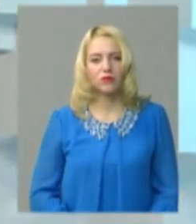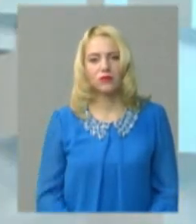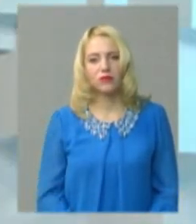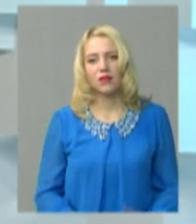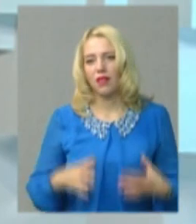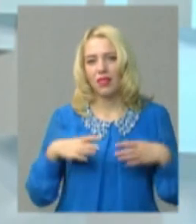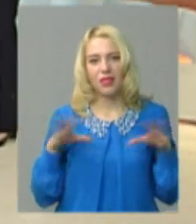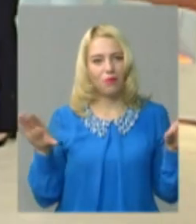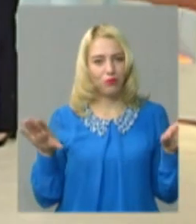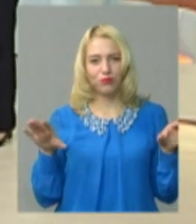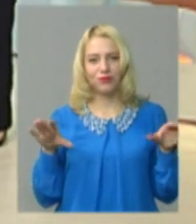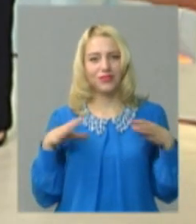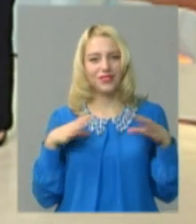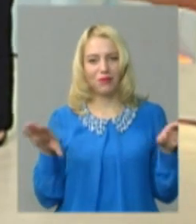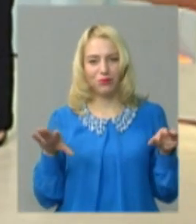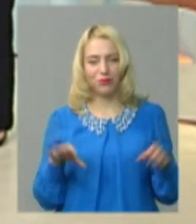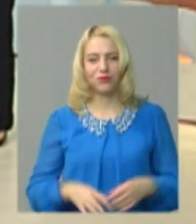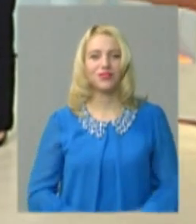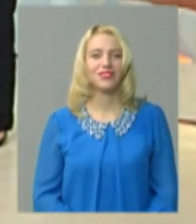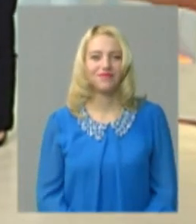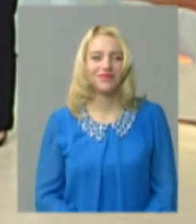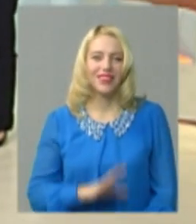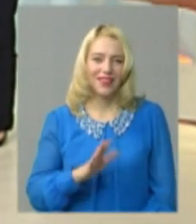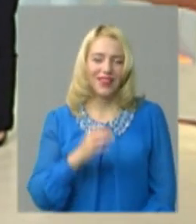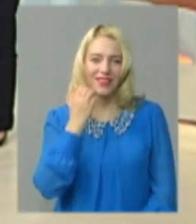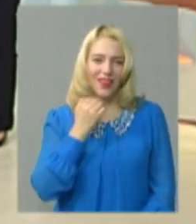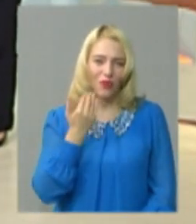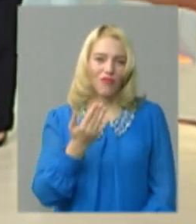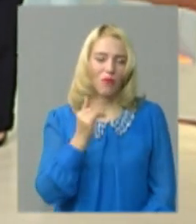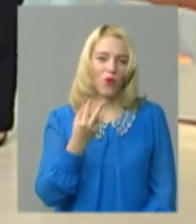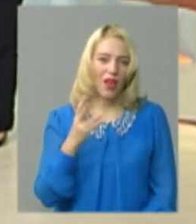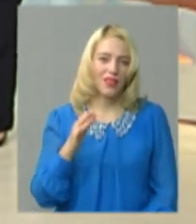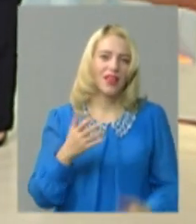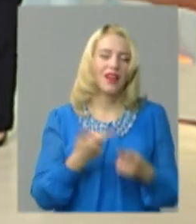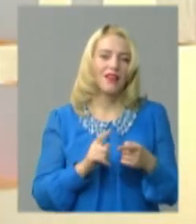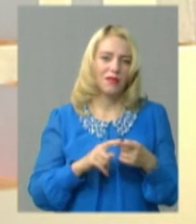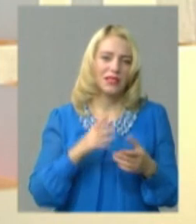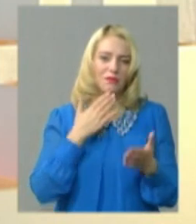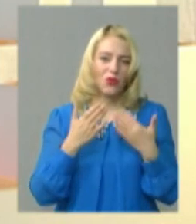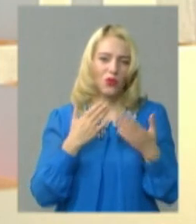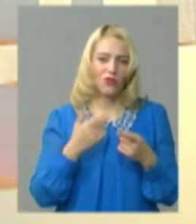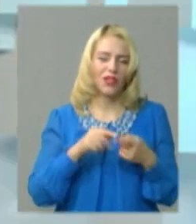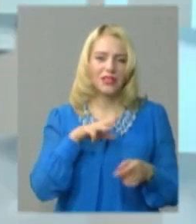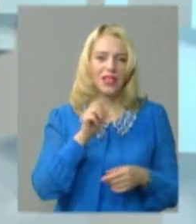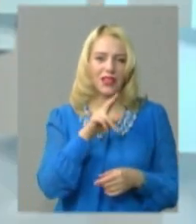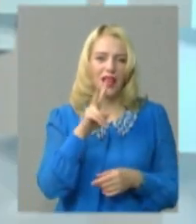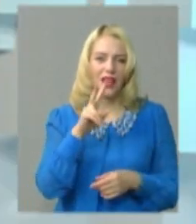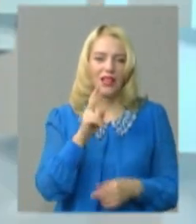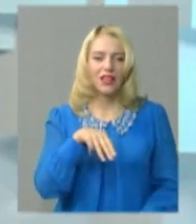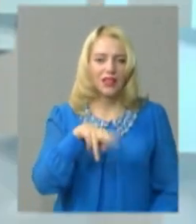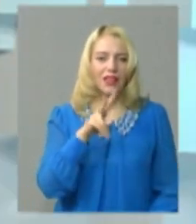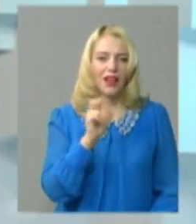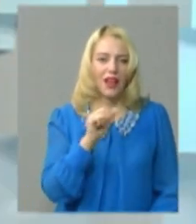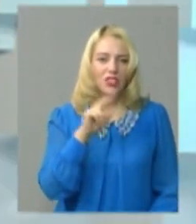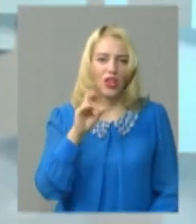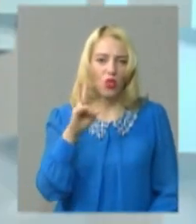Не був він у Проскурові. Я так сама щось не можу. Дякую вам, пані Уляну. Ми спілкувалися із Уляною Ткаченко, яка